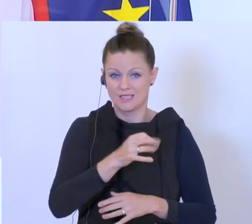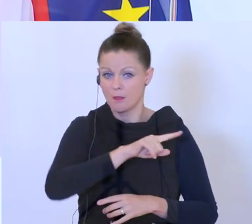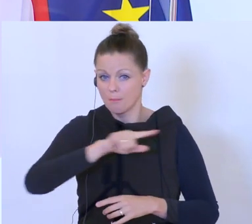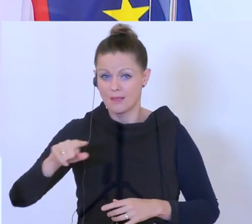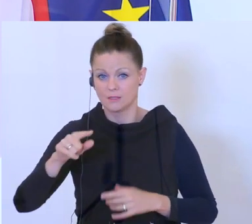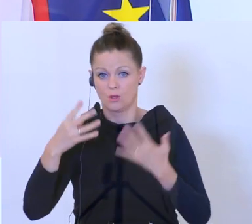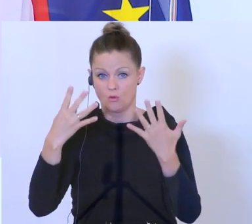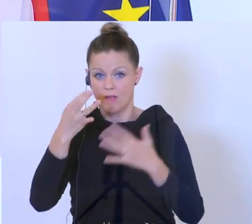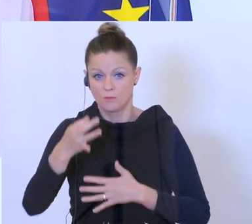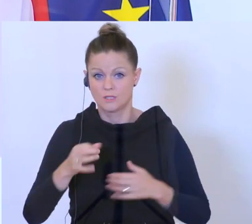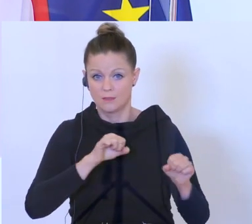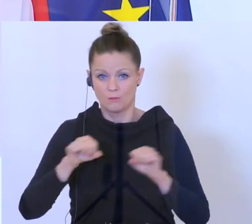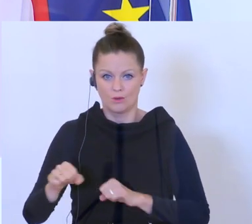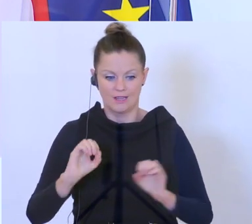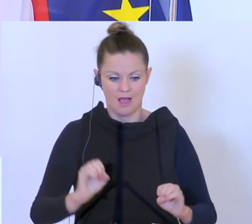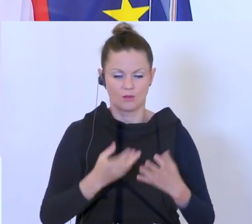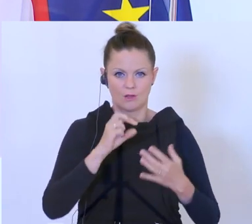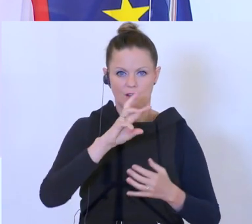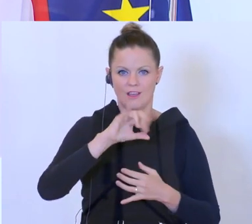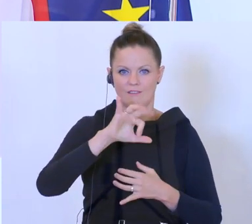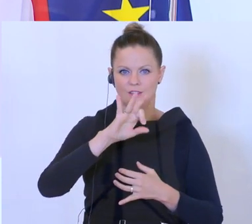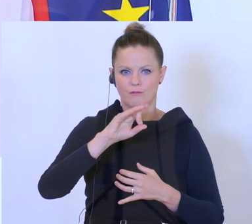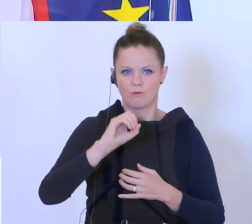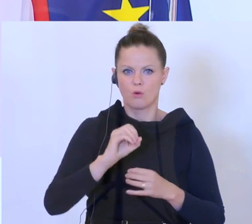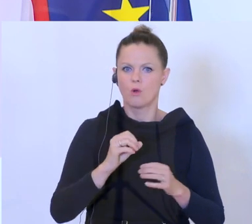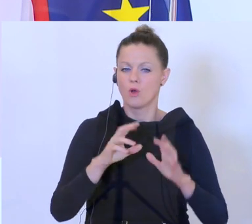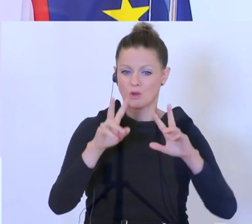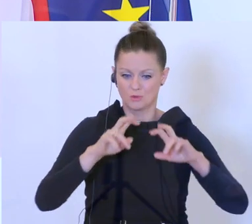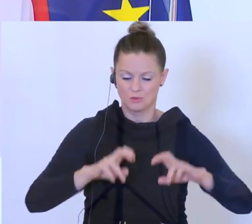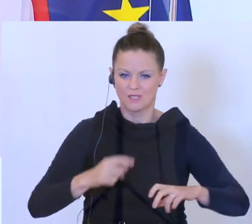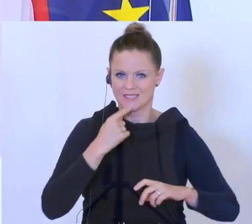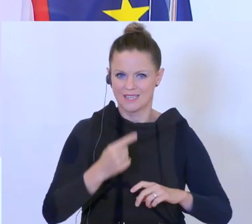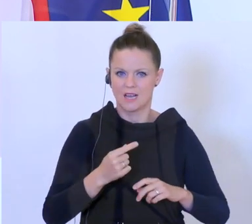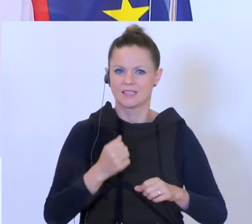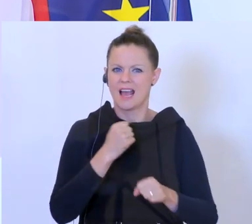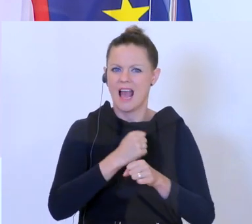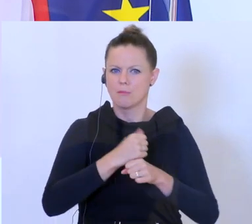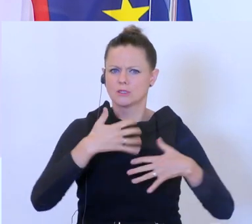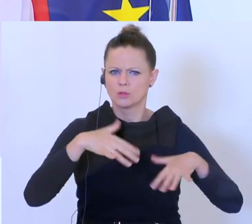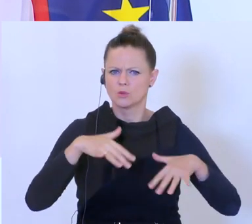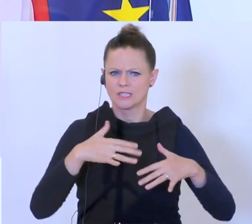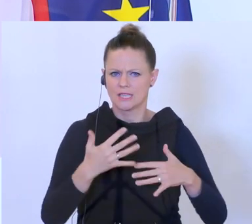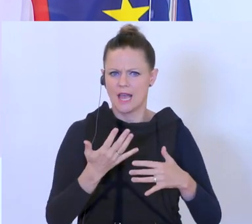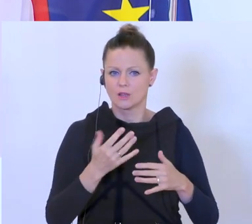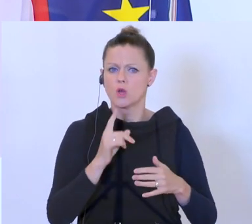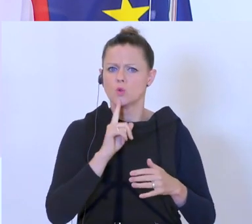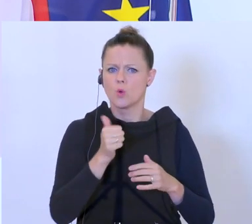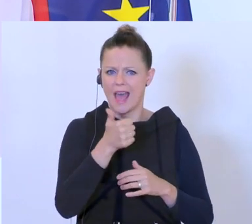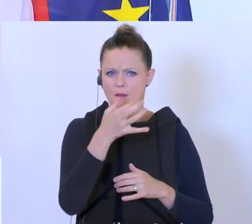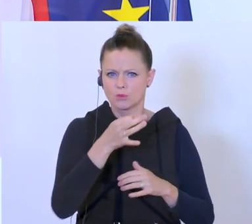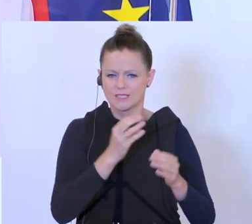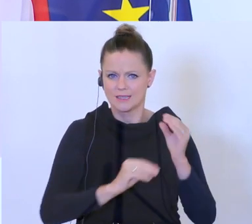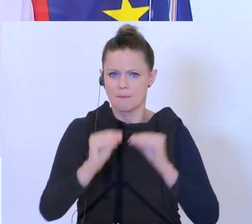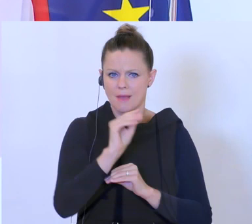Die aktuelle WIFO-Studie sagt, dass die Arbeitslosigkeit in diesem Jahr nur um circa ein Prozent höher sein wird als im Jahr